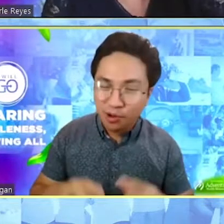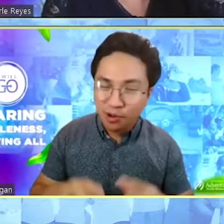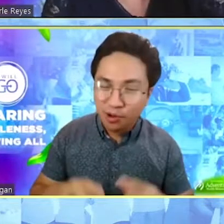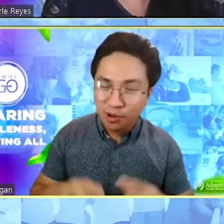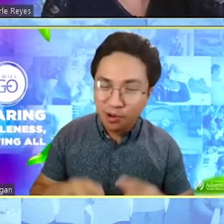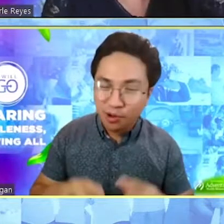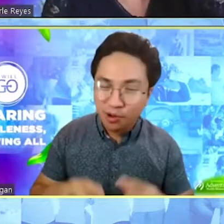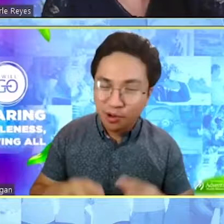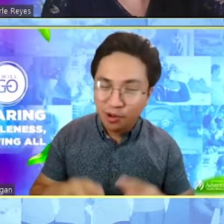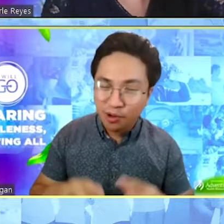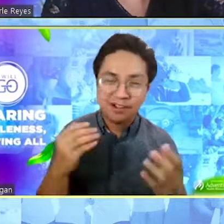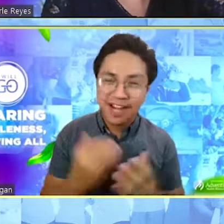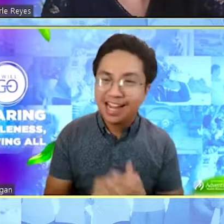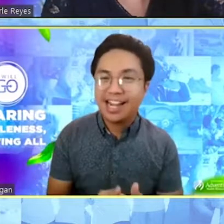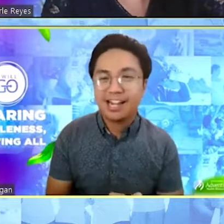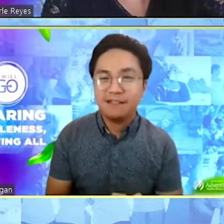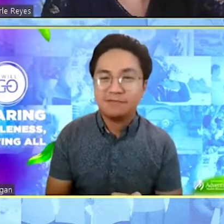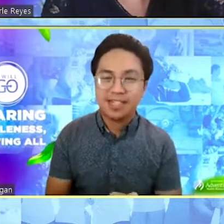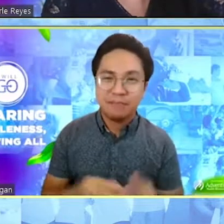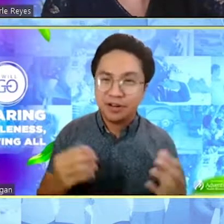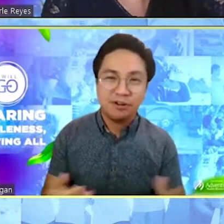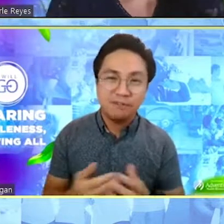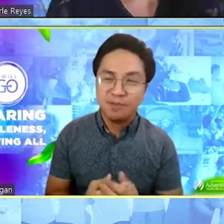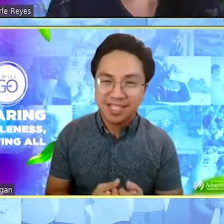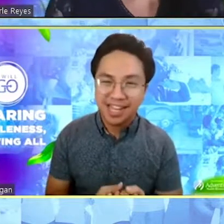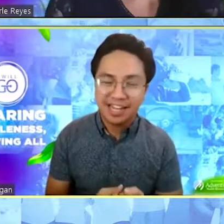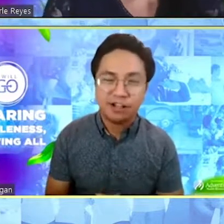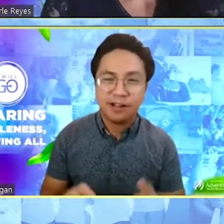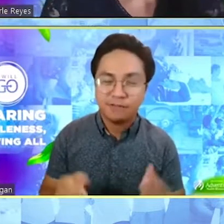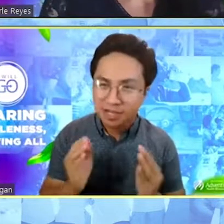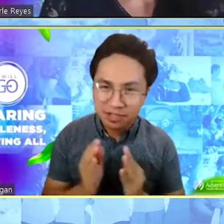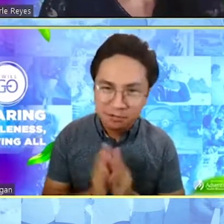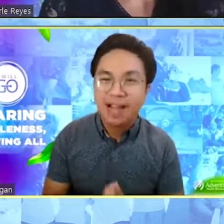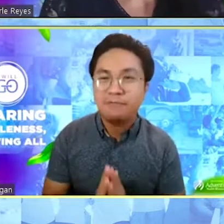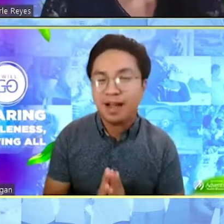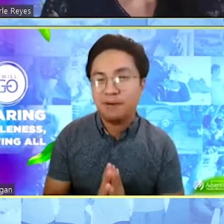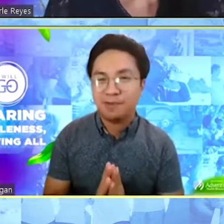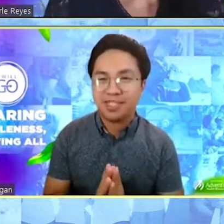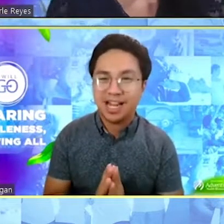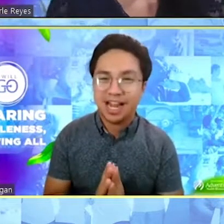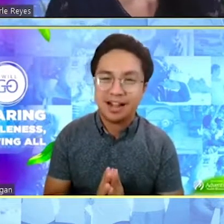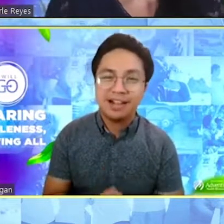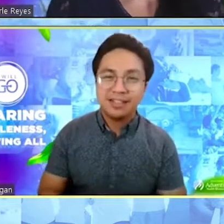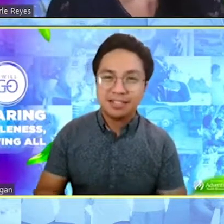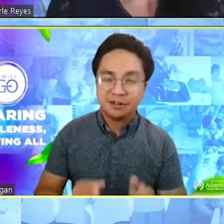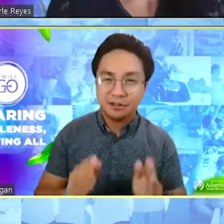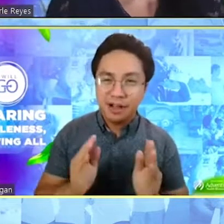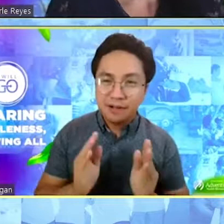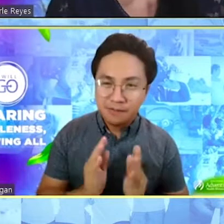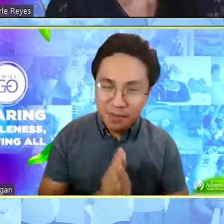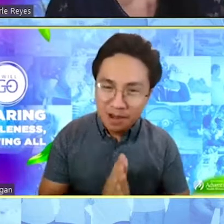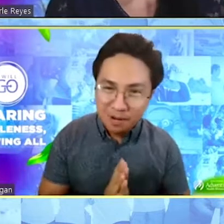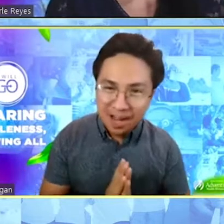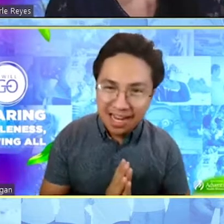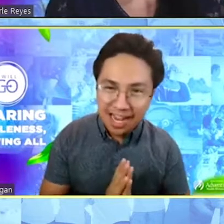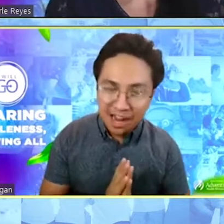other friends, to your relatives na manood po sila nito at magsubaybay pa po sila. So